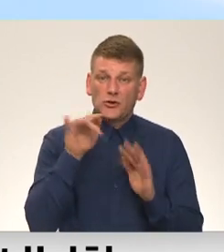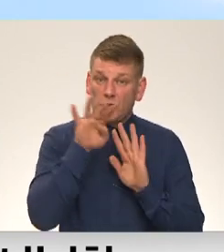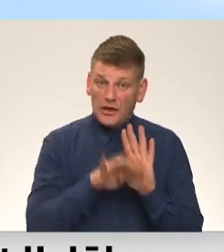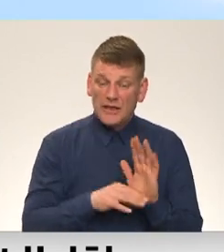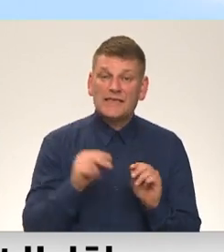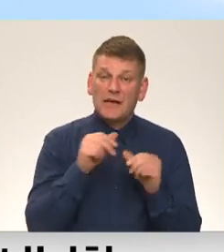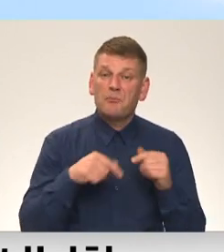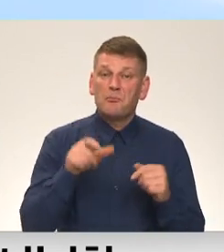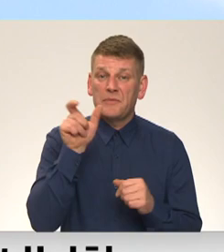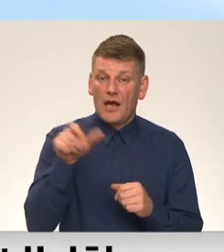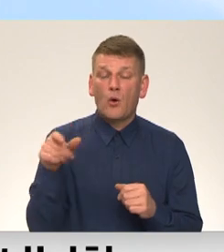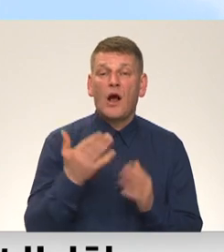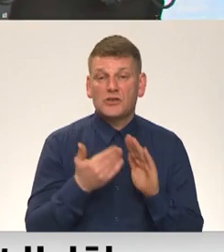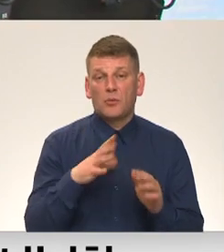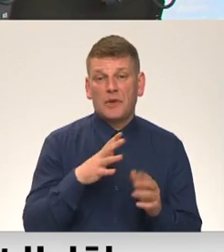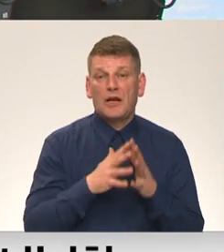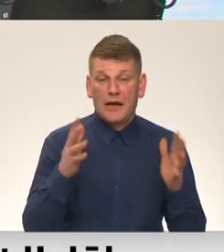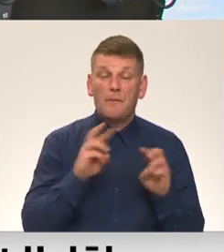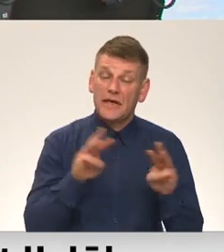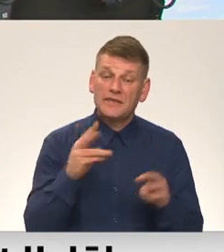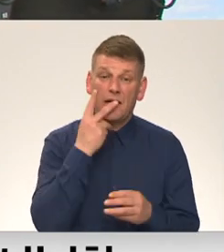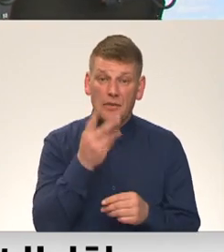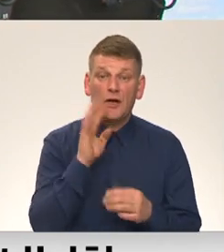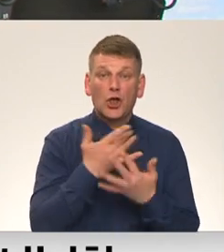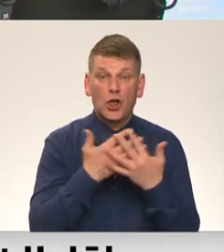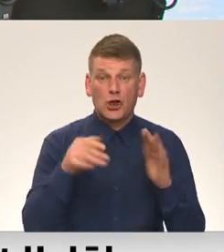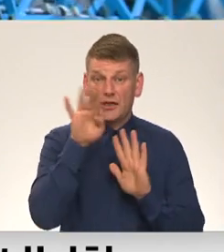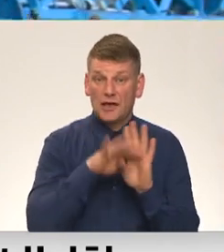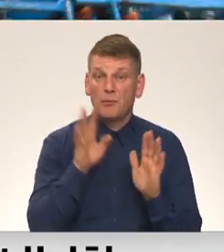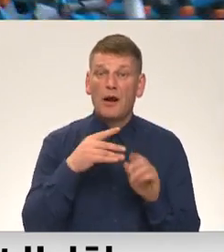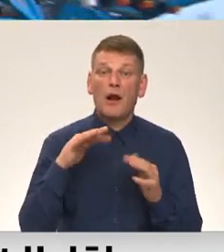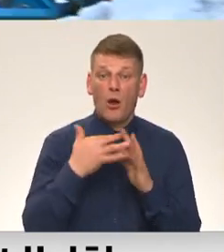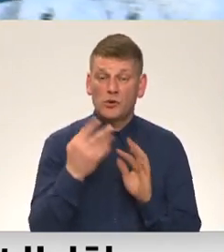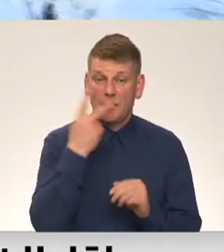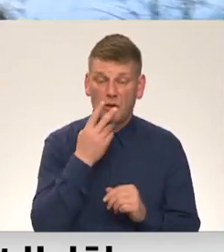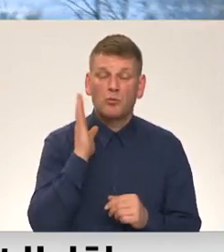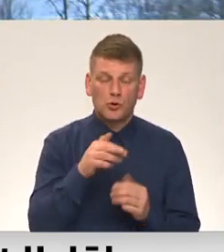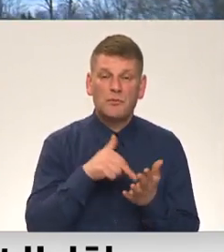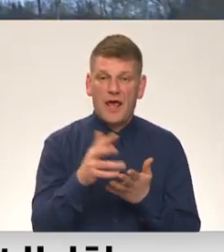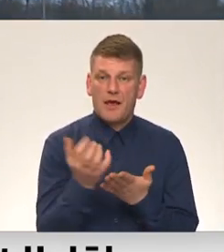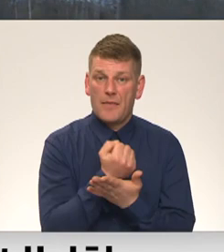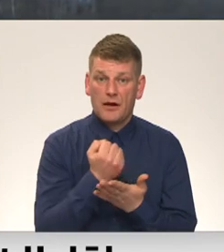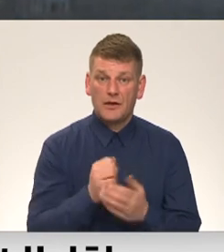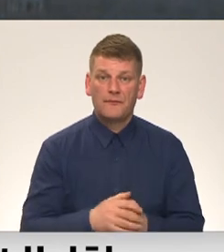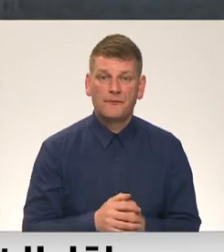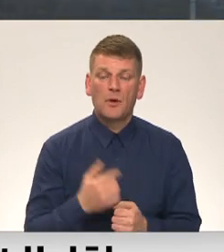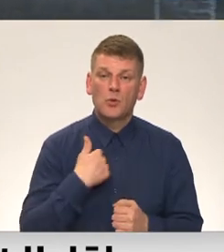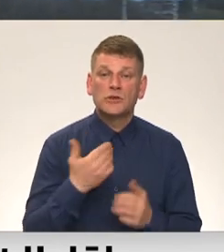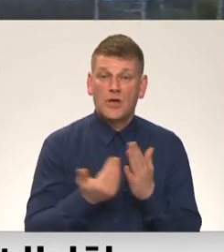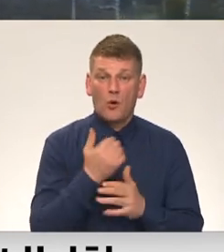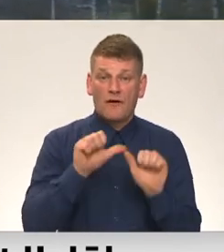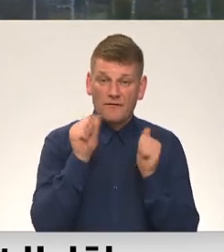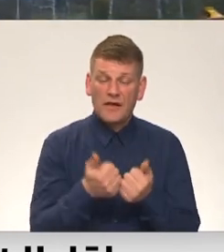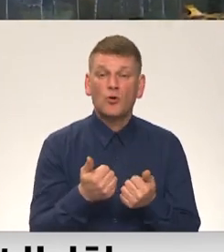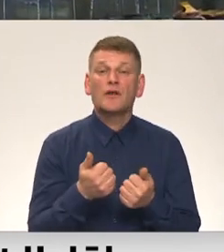Zemnieku atsalcība bijusi liela. Ministrijā paredz, ka dažādi dati par lauksaimniecību būs arvien pieejamāki. Mūsu jaunā veidotā